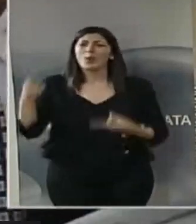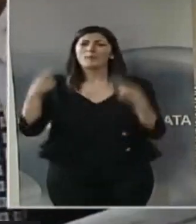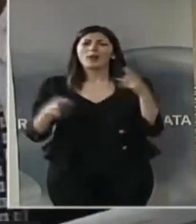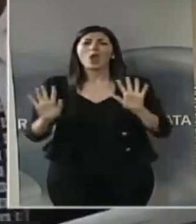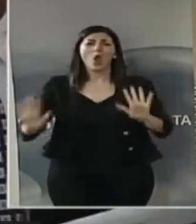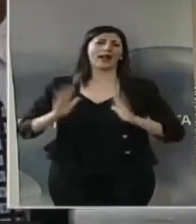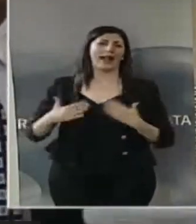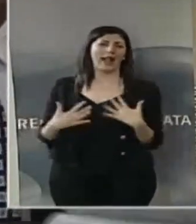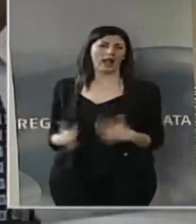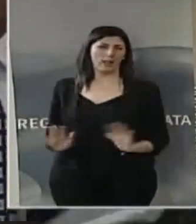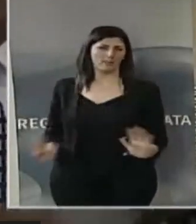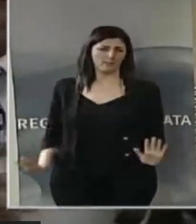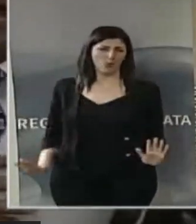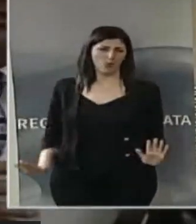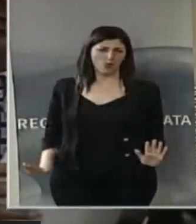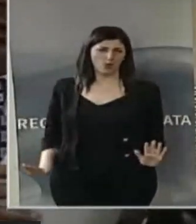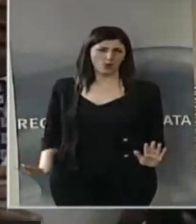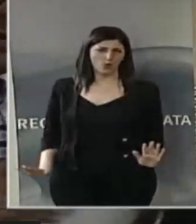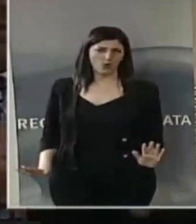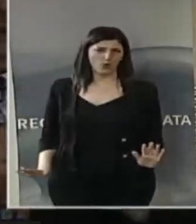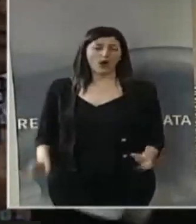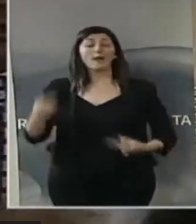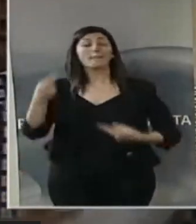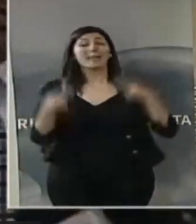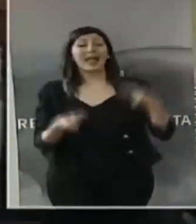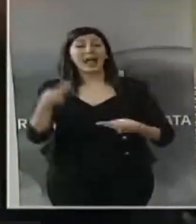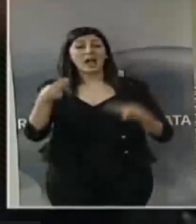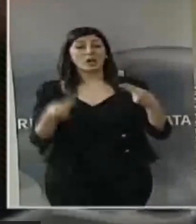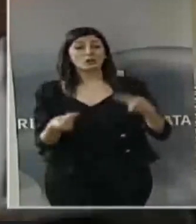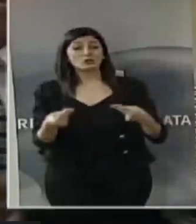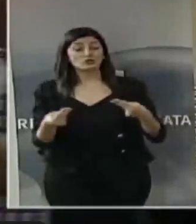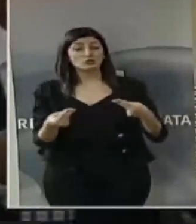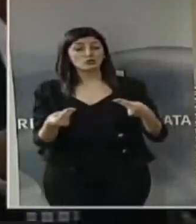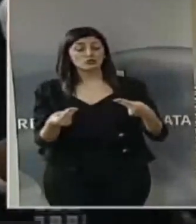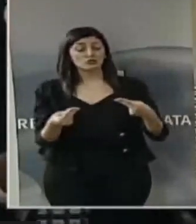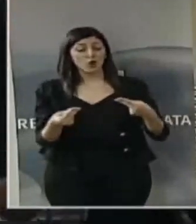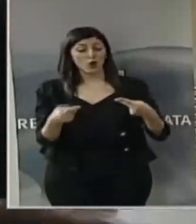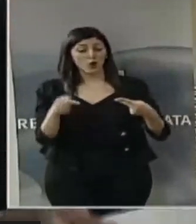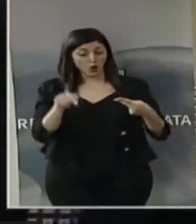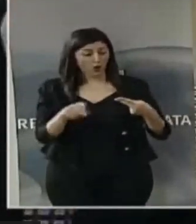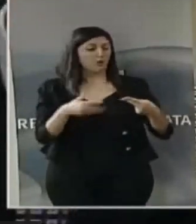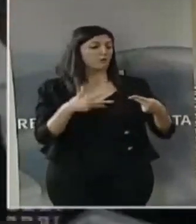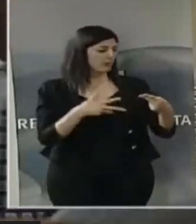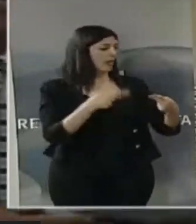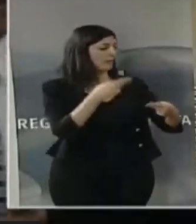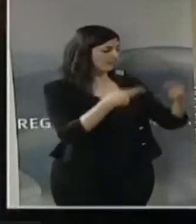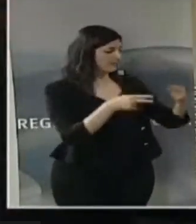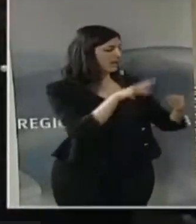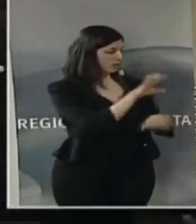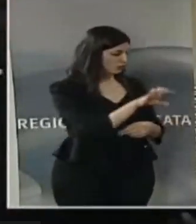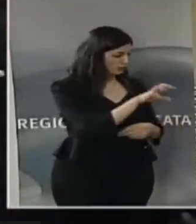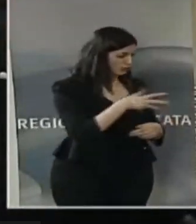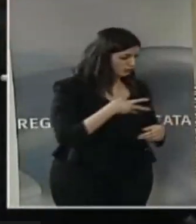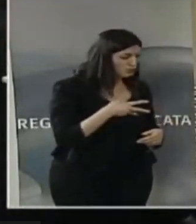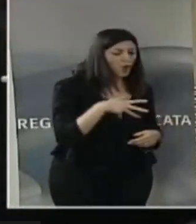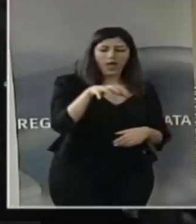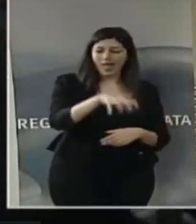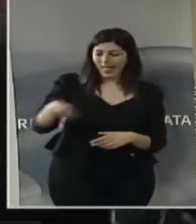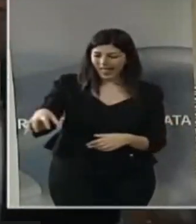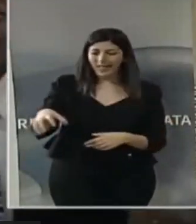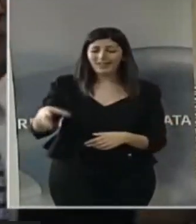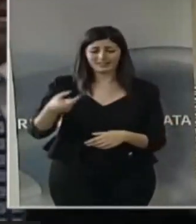calmissimo Presidente, il bilancio, il bilancio, così come c'è il bilancio della regione, c'è il bilancio degli enti,